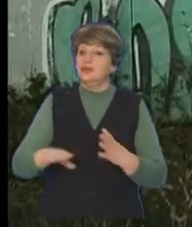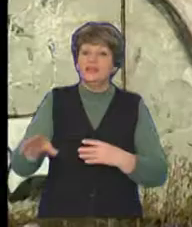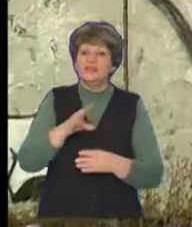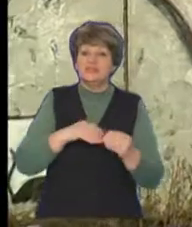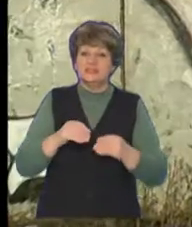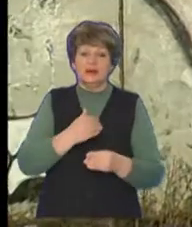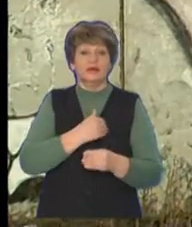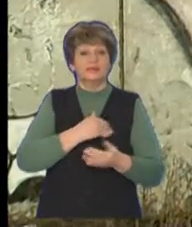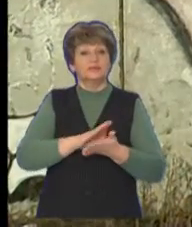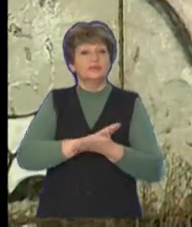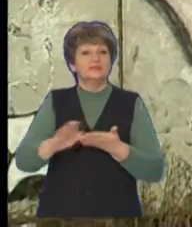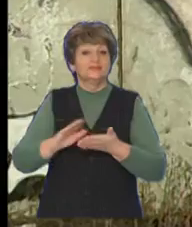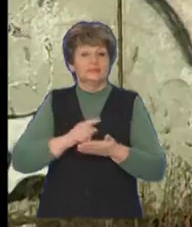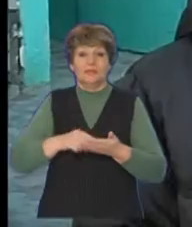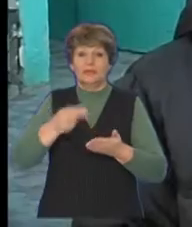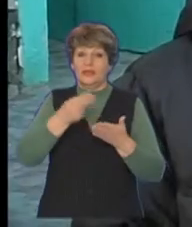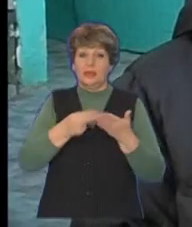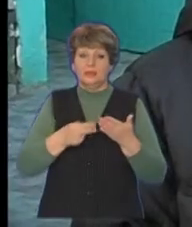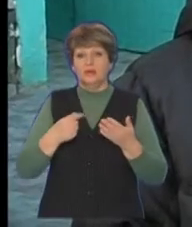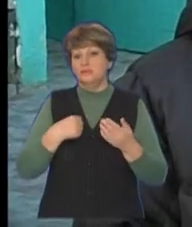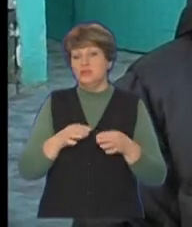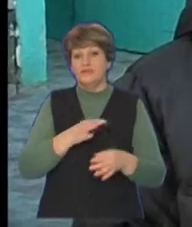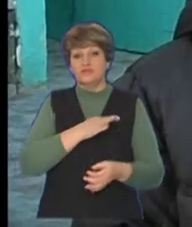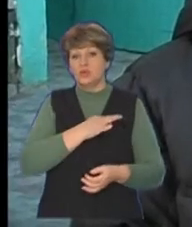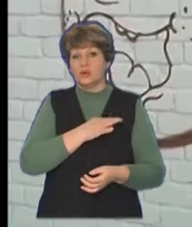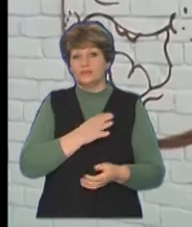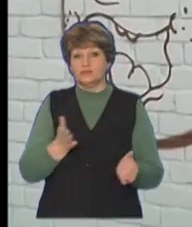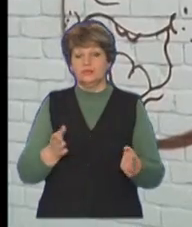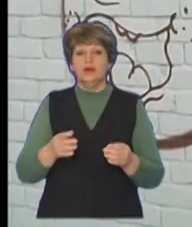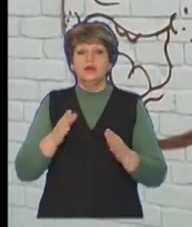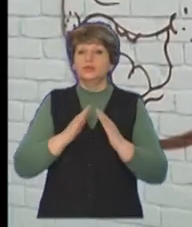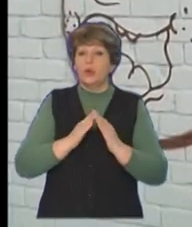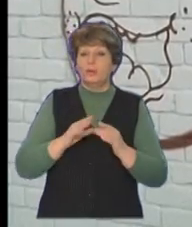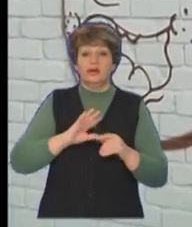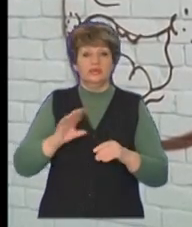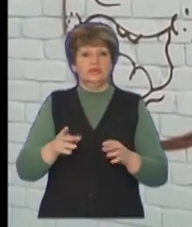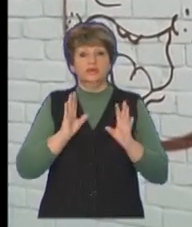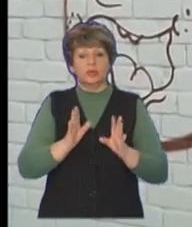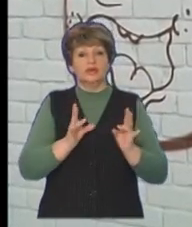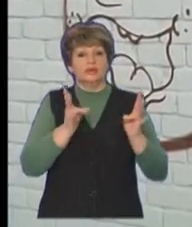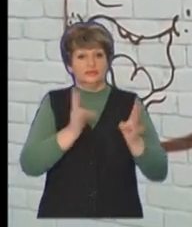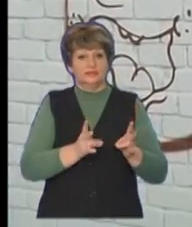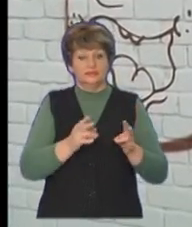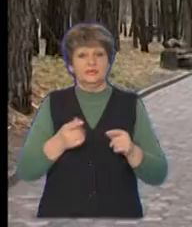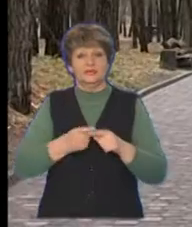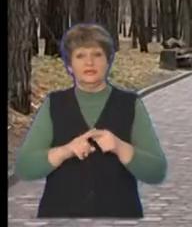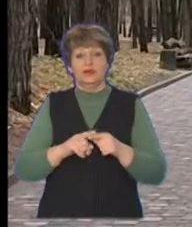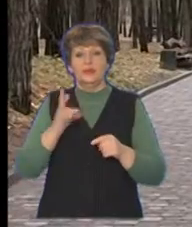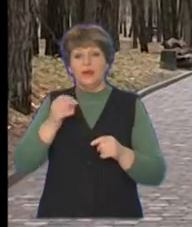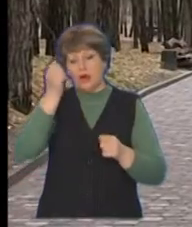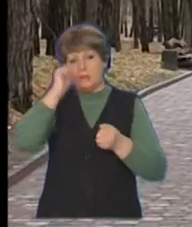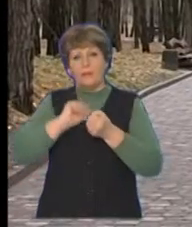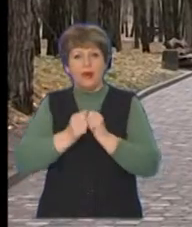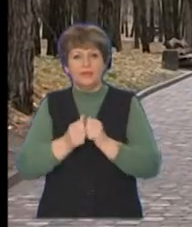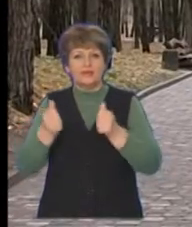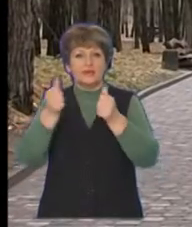прагнуть очистити місто від написів. Нітрально, ні все ровно. Та не тільки будинки потерпають від творчих містян. На пам